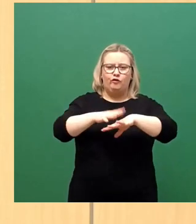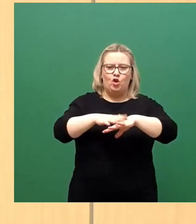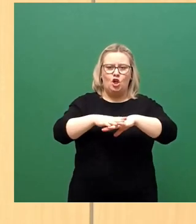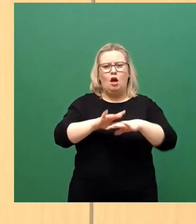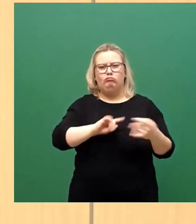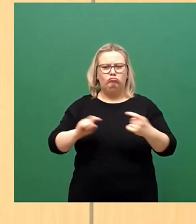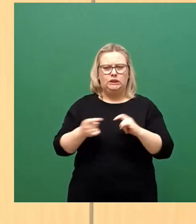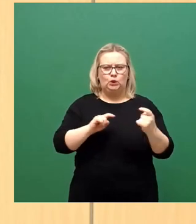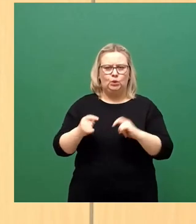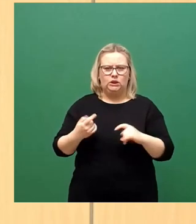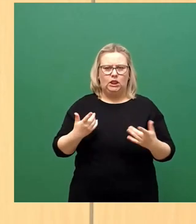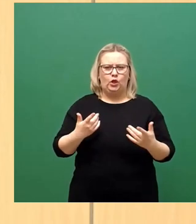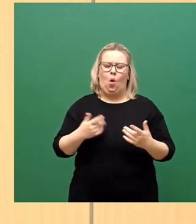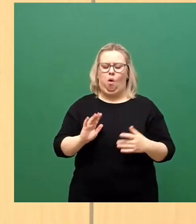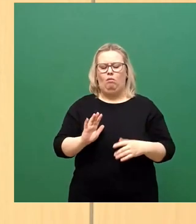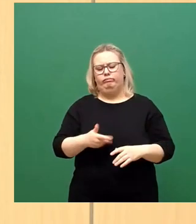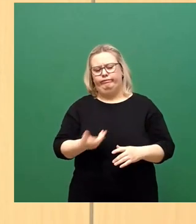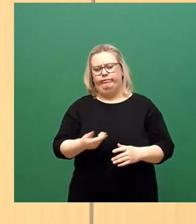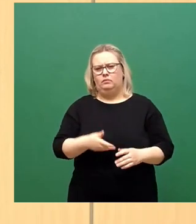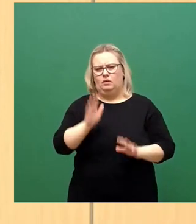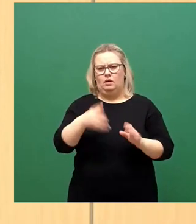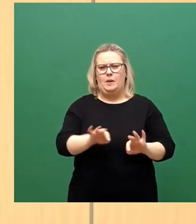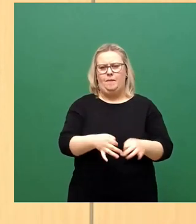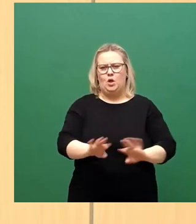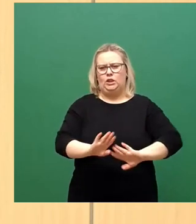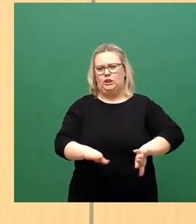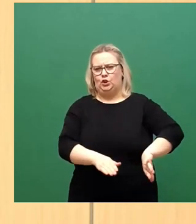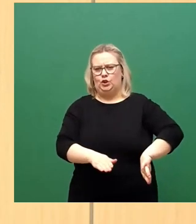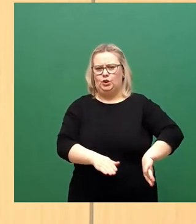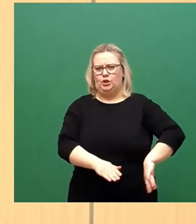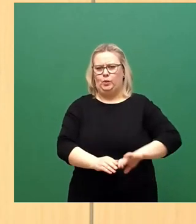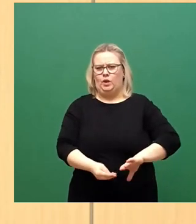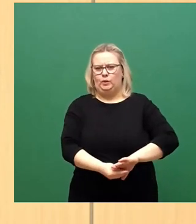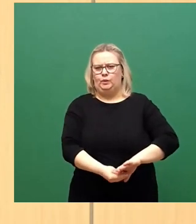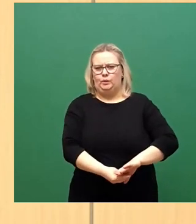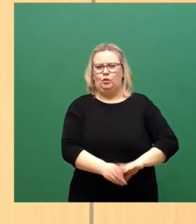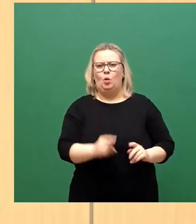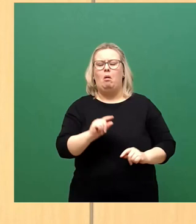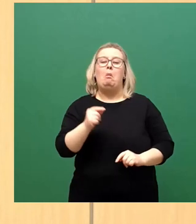heruntergeredet, diskreditiert und am Ende in Ministückzeilen angeschafft.